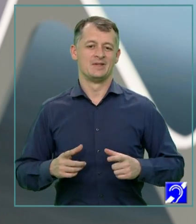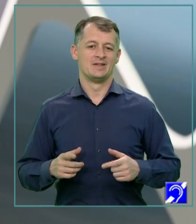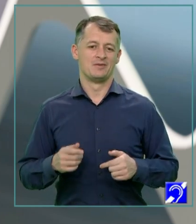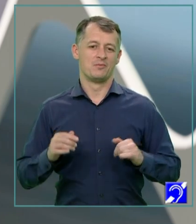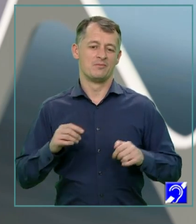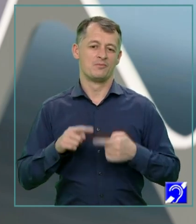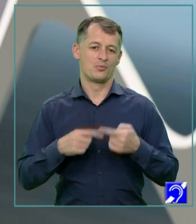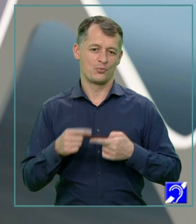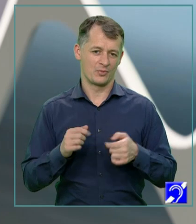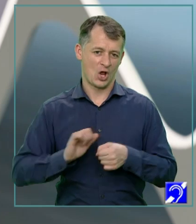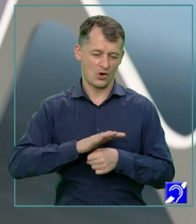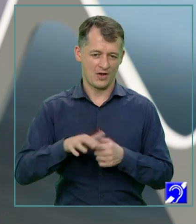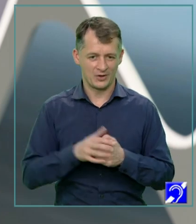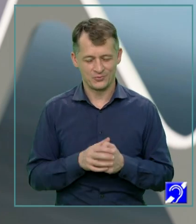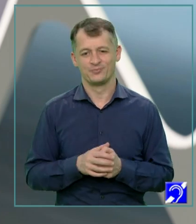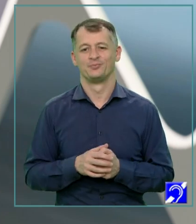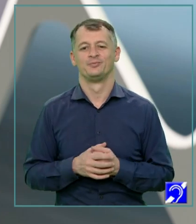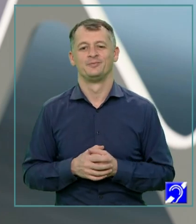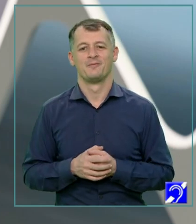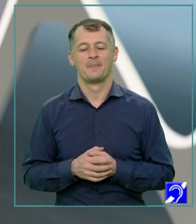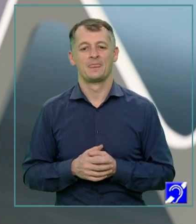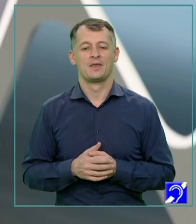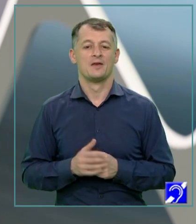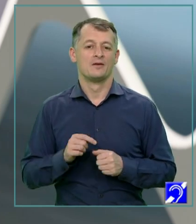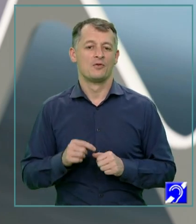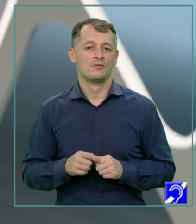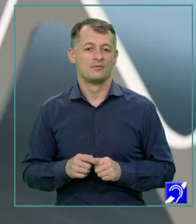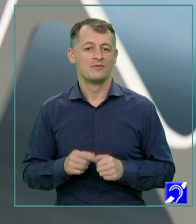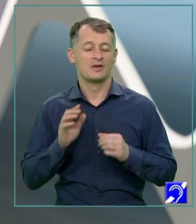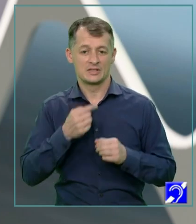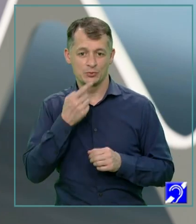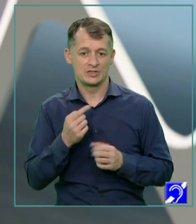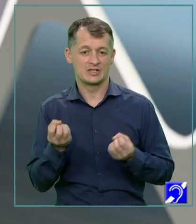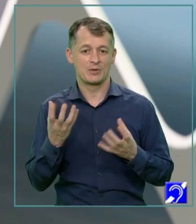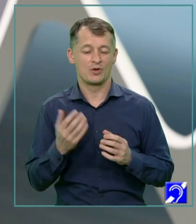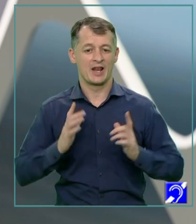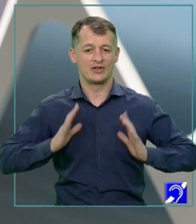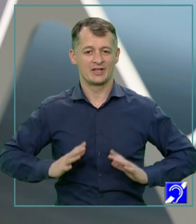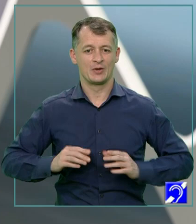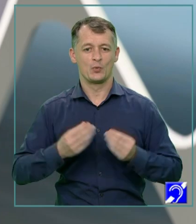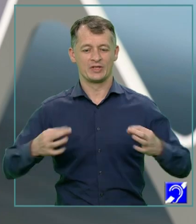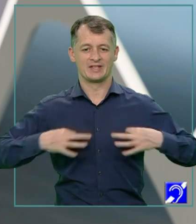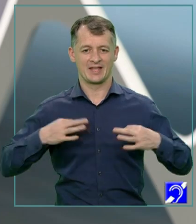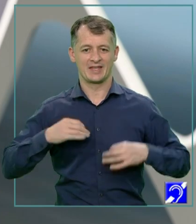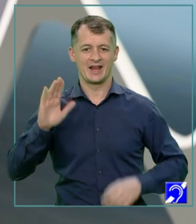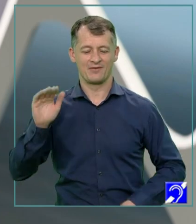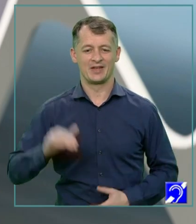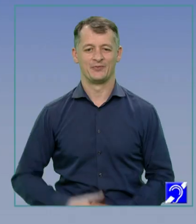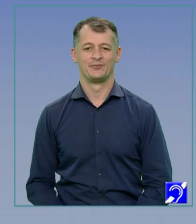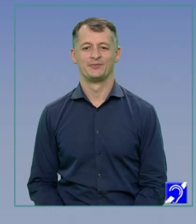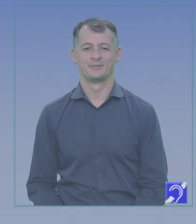normală. Vă mulțumesc și vă doresc sărbători liniștite, cu multă sănătate. La revedere!